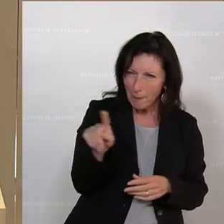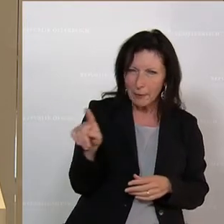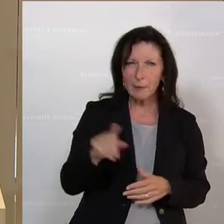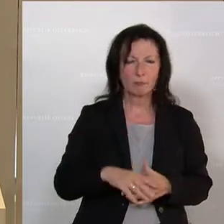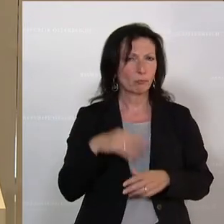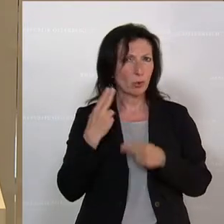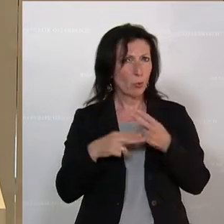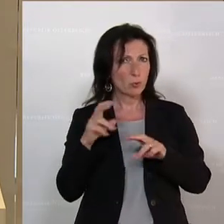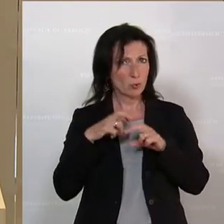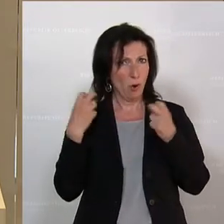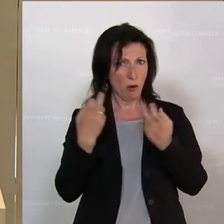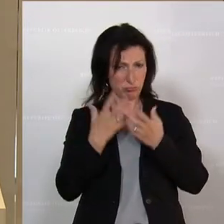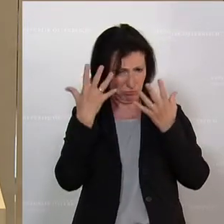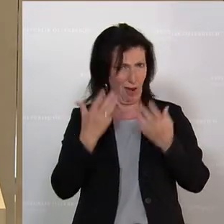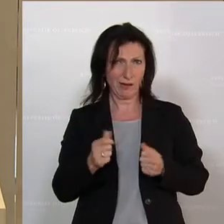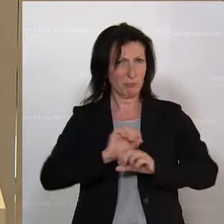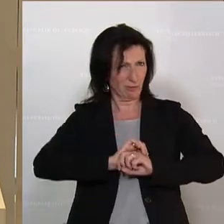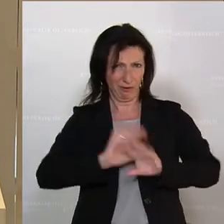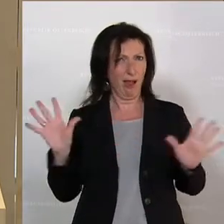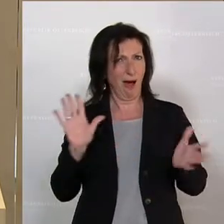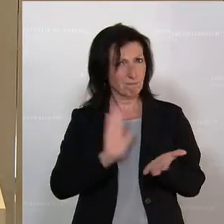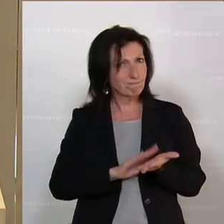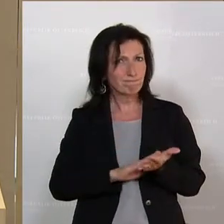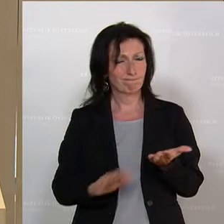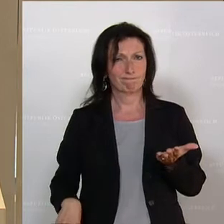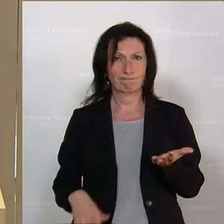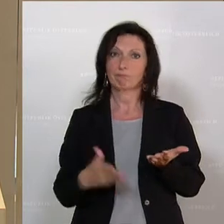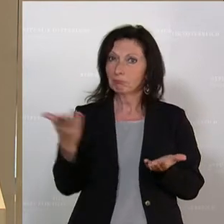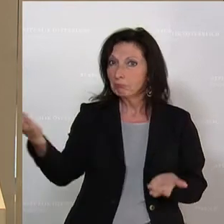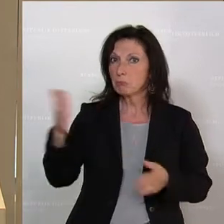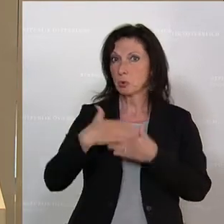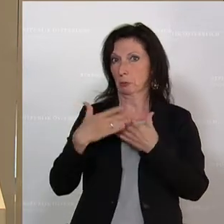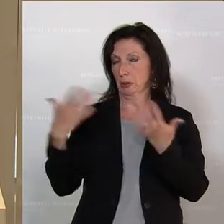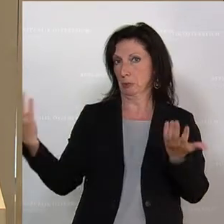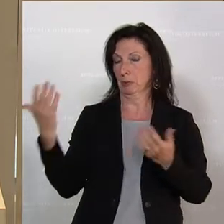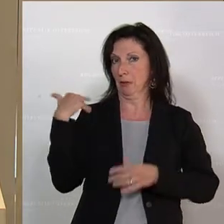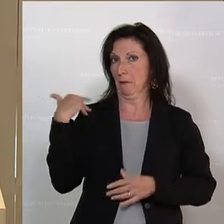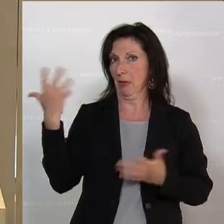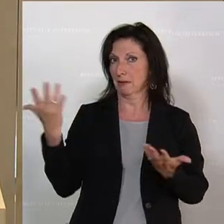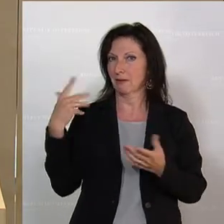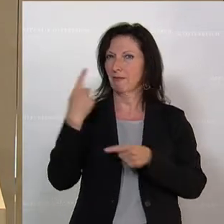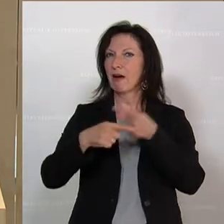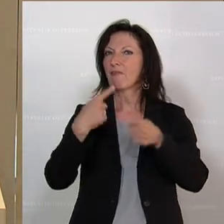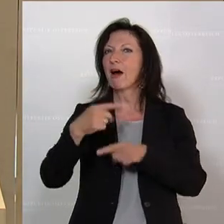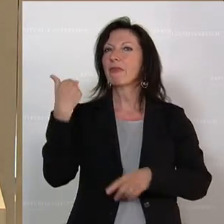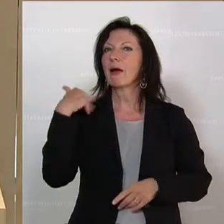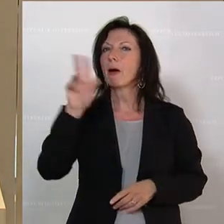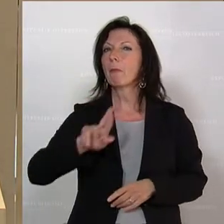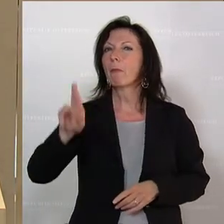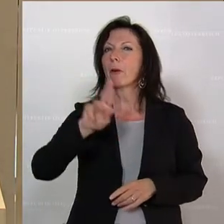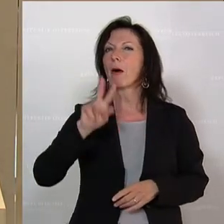sehr gute und gute Erkenntnisse, klare Erkenntnisse geliefert. Weil ich erinnere Sie zum Beispiel an das typische Beispiel des Verfahren des ehemaligen blauen